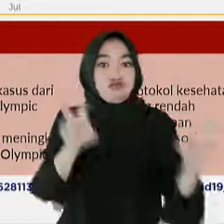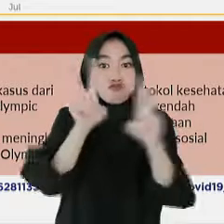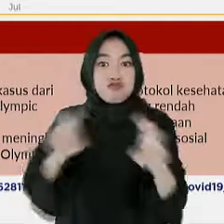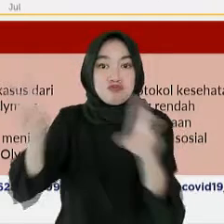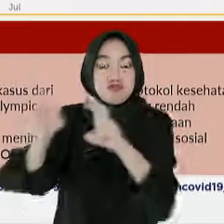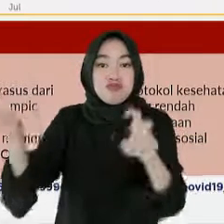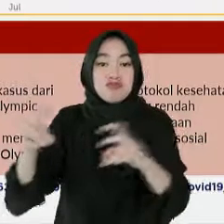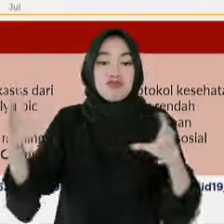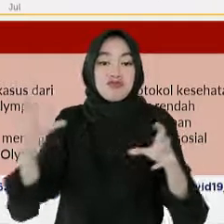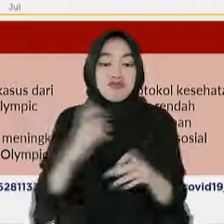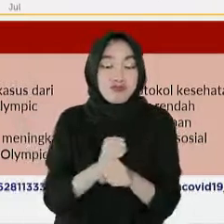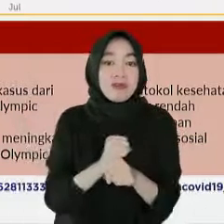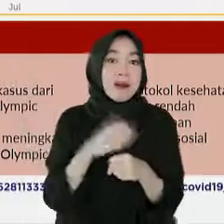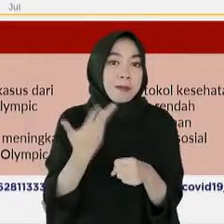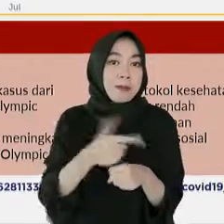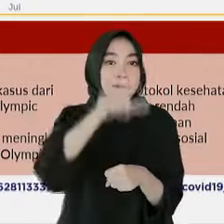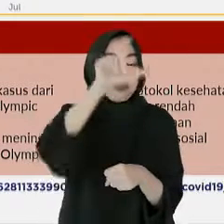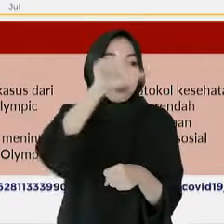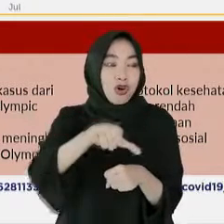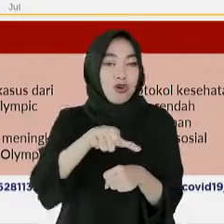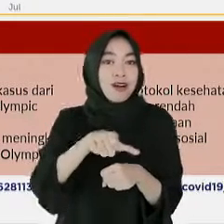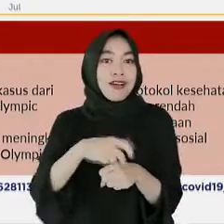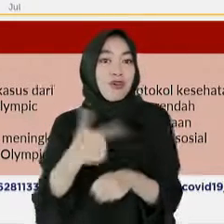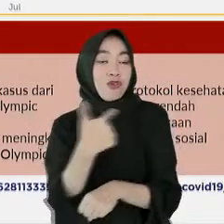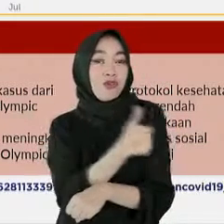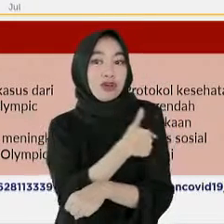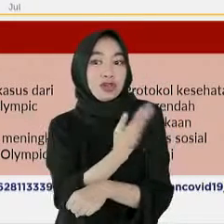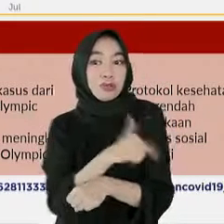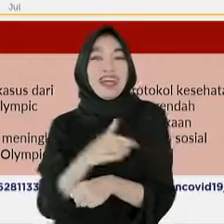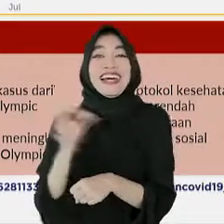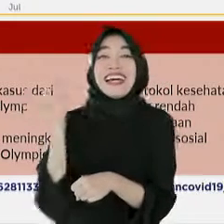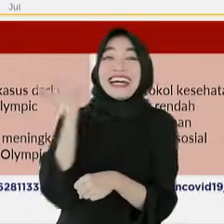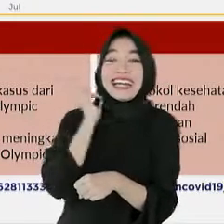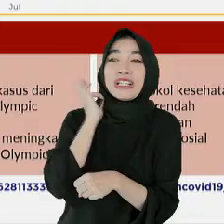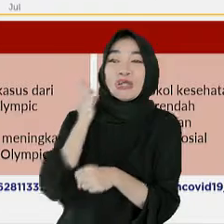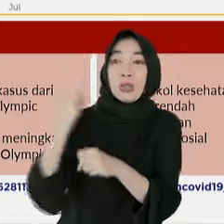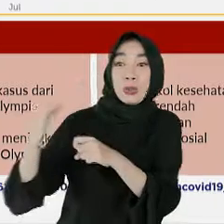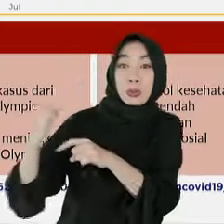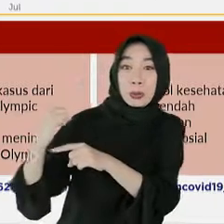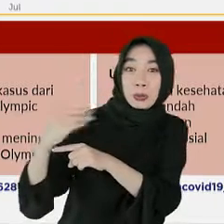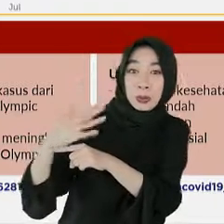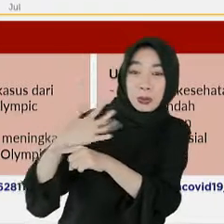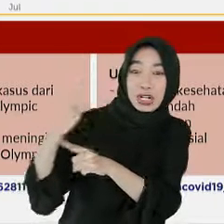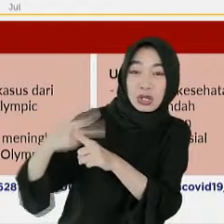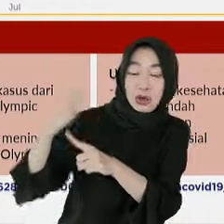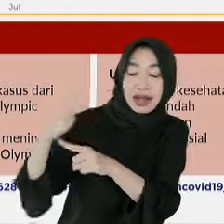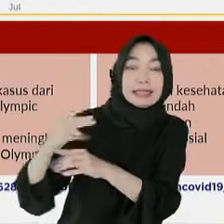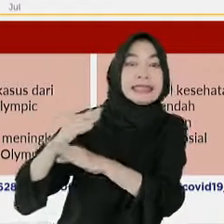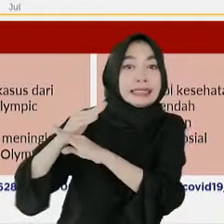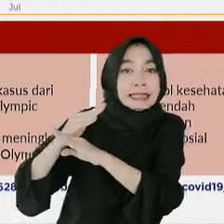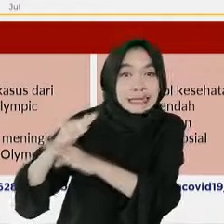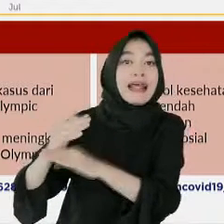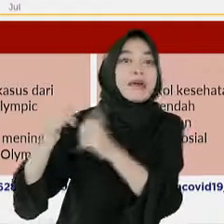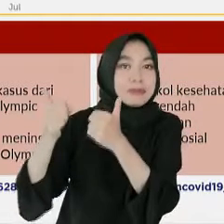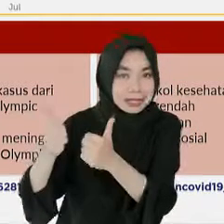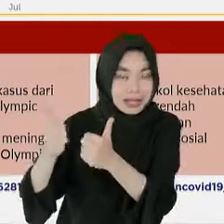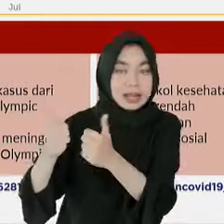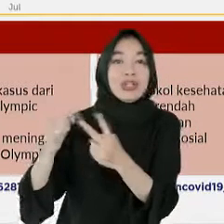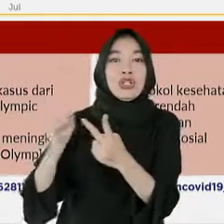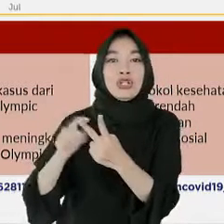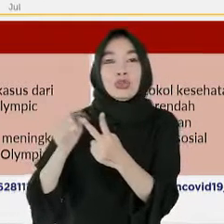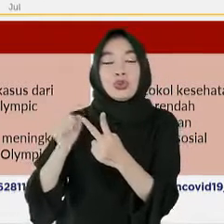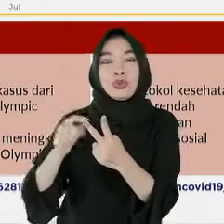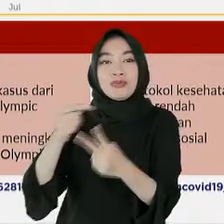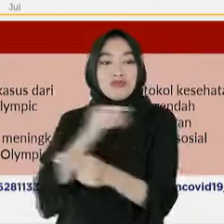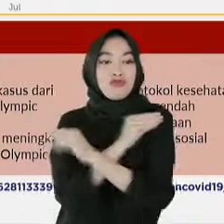divaksin, risiko tertular kembali menjadi lebih rendah, jumlah virus dalam tubuh lebih cepat turun, dan peluang